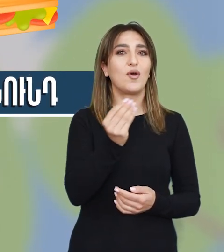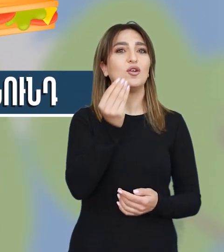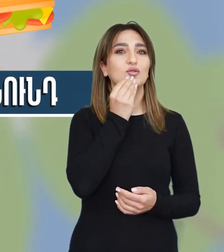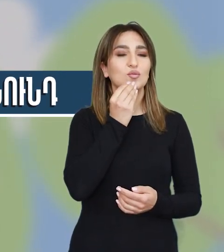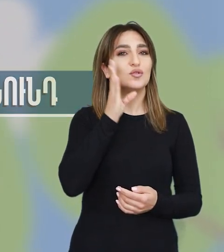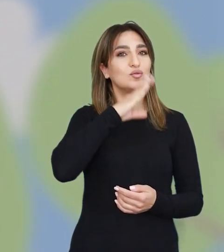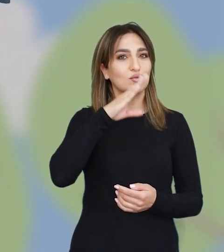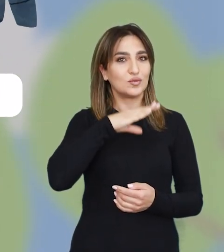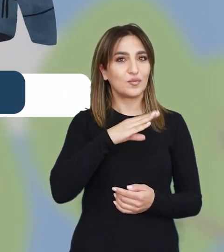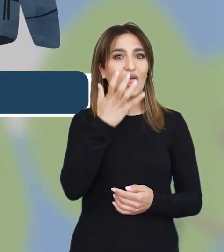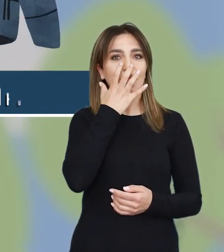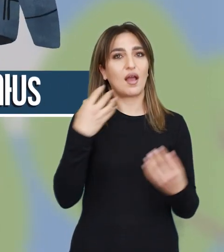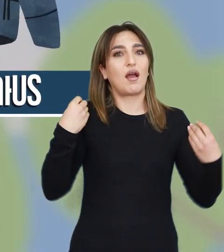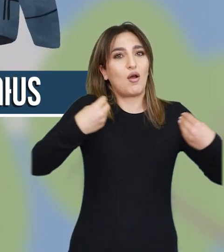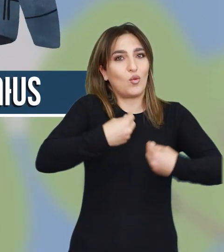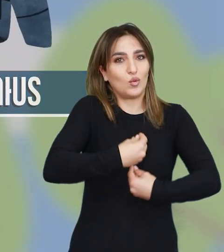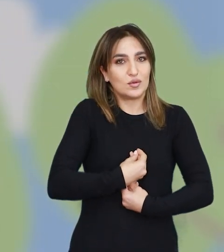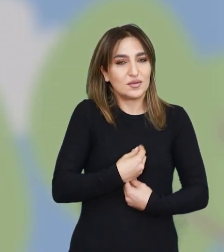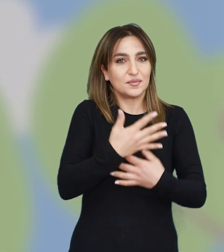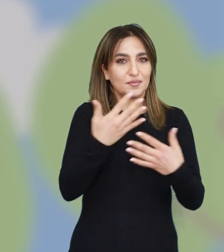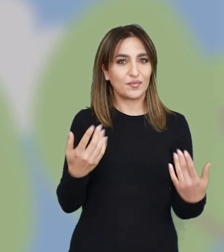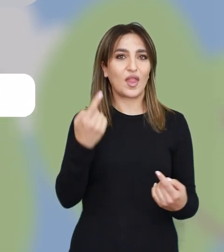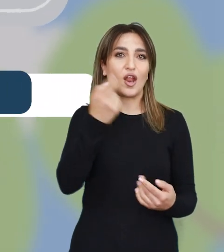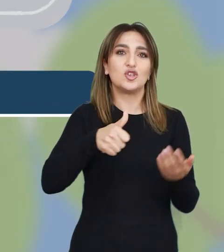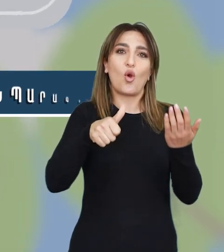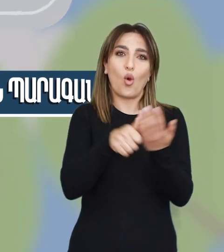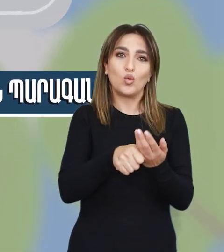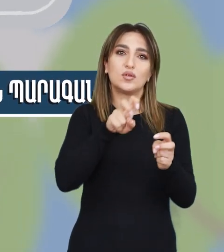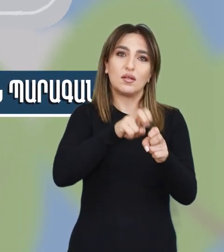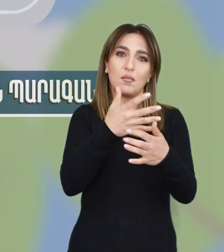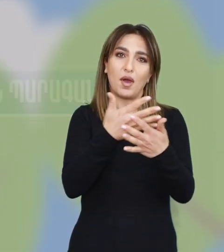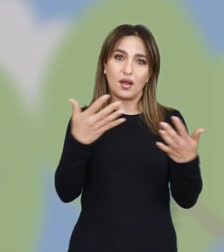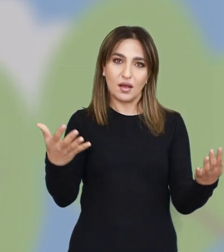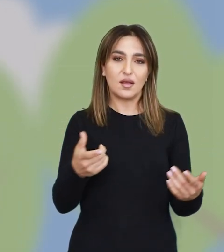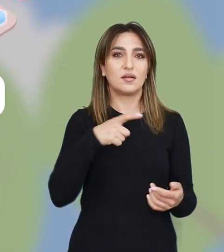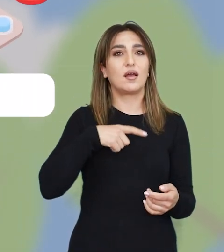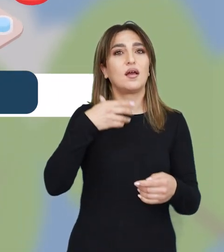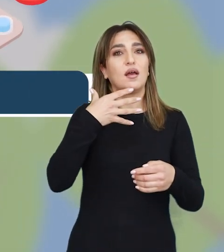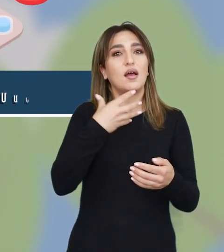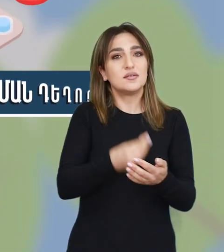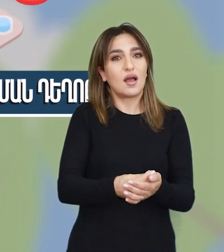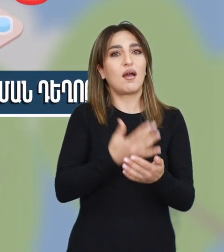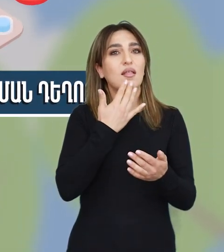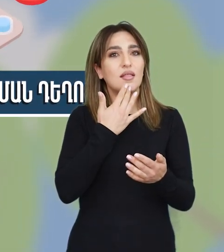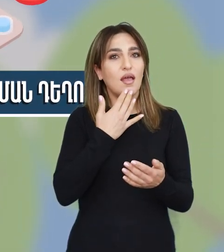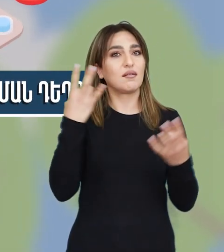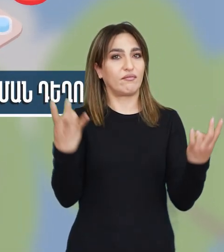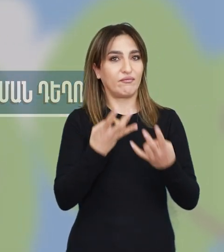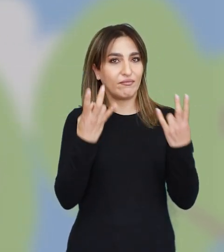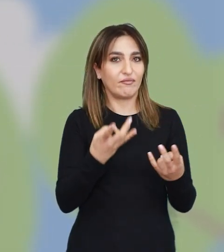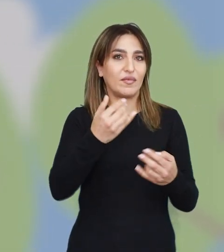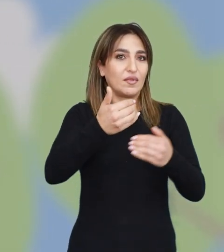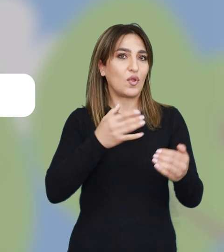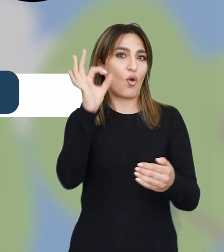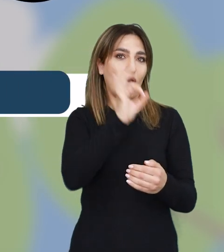ջուր և սնումդ, տակ հակուստ, առաջին օգնության պարագաներ, անձնական օգտագործման վեղորայիք առաջի